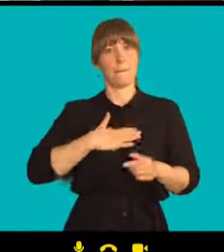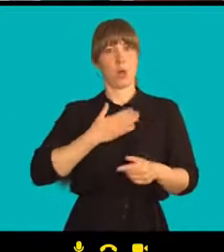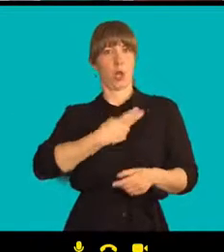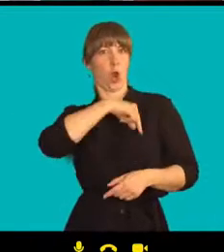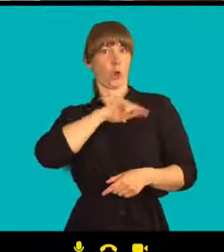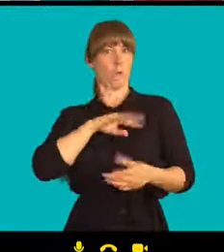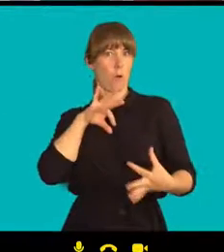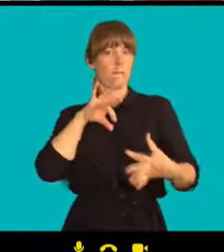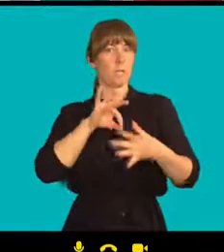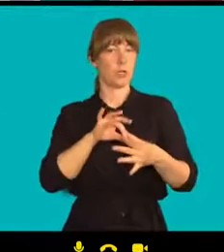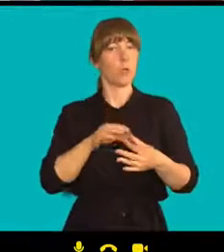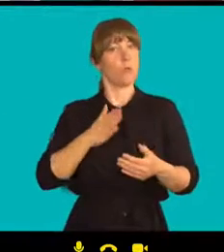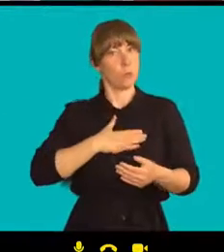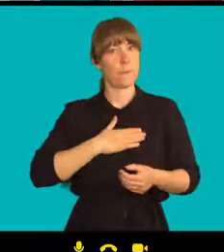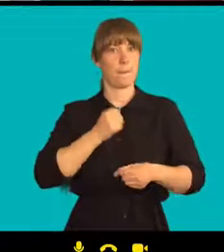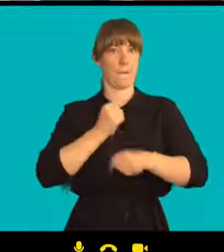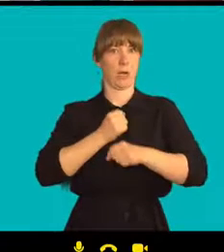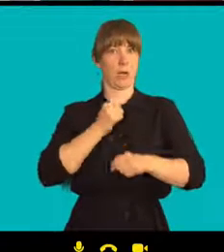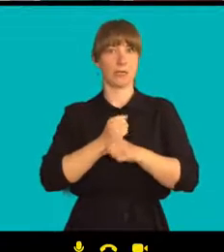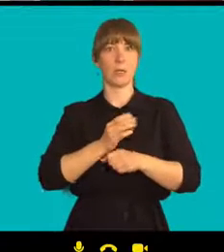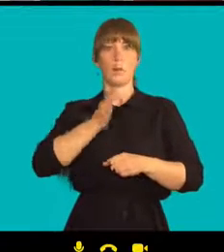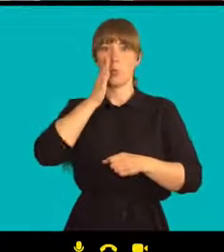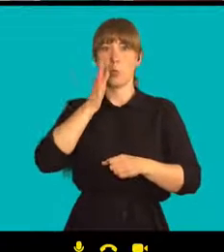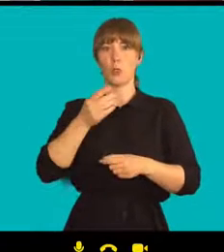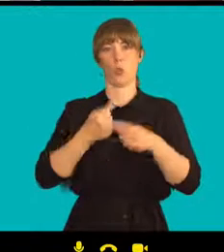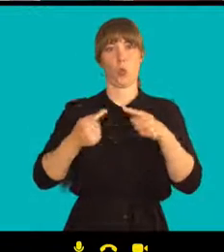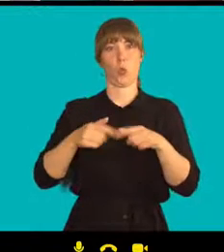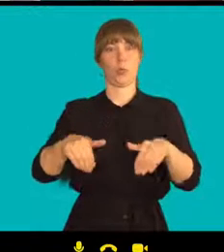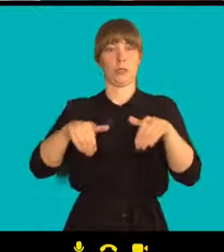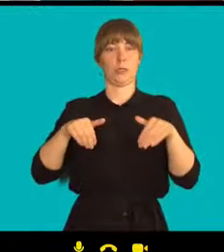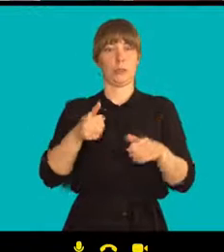za to, že se budu držet stranou,